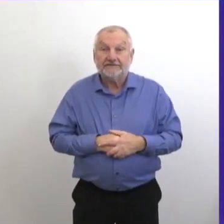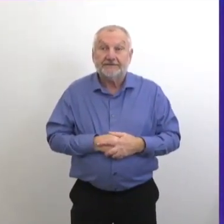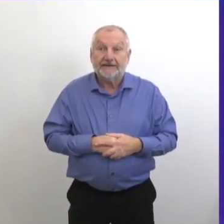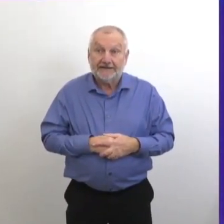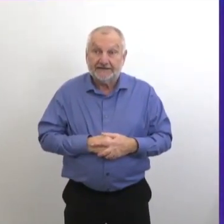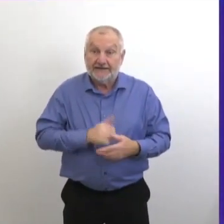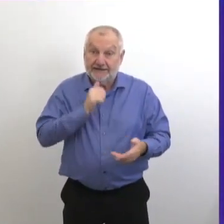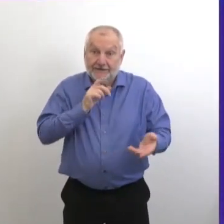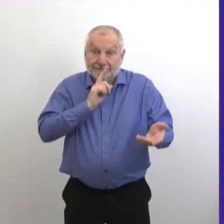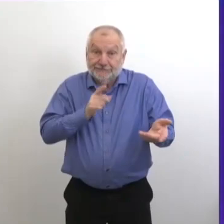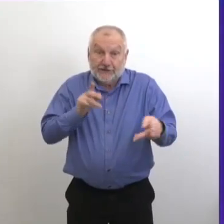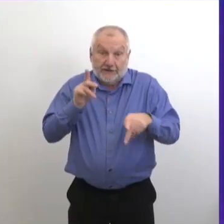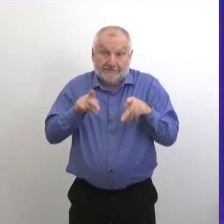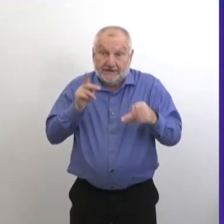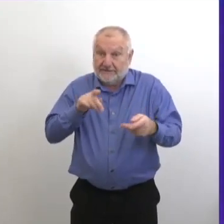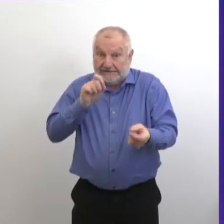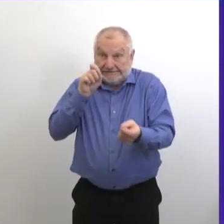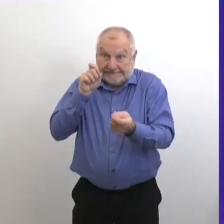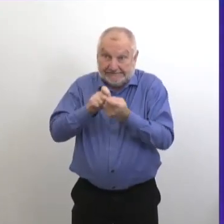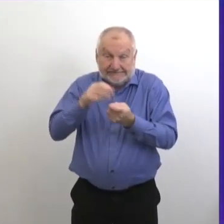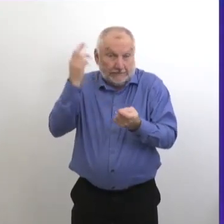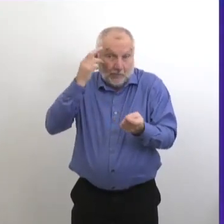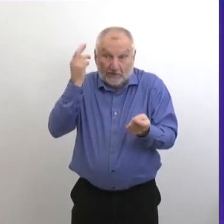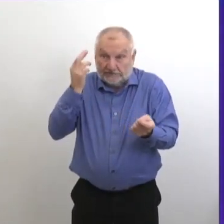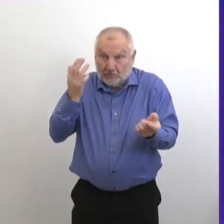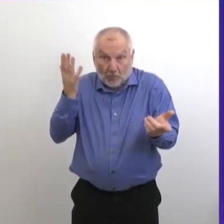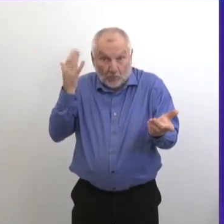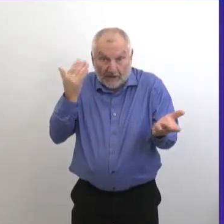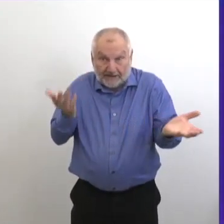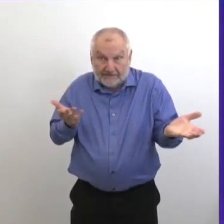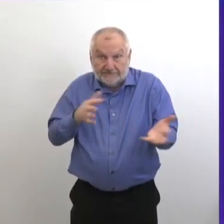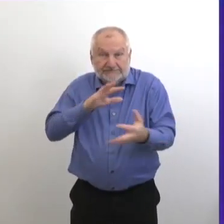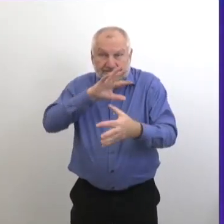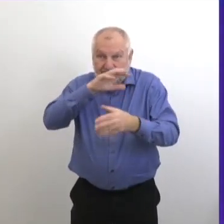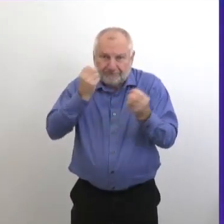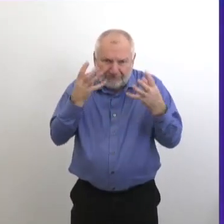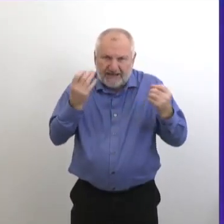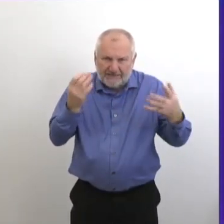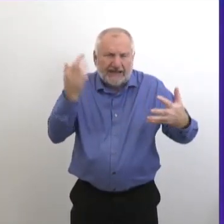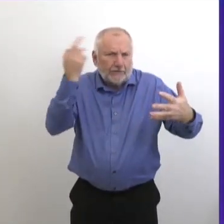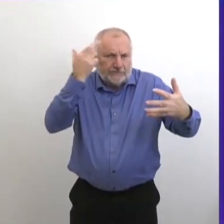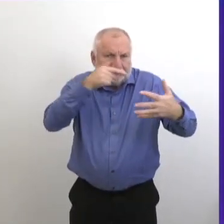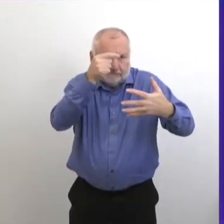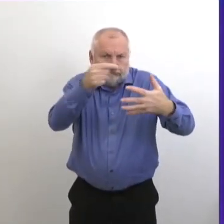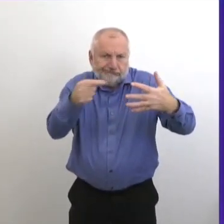Je ne sais pas si quelqu'un peut dire qu'il y a une raison absolue. Je pense qu'il y a certainement plusieurs raisons.